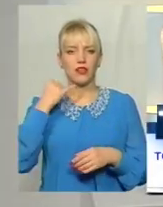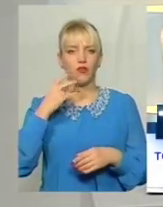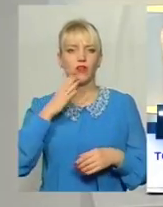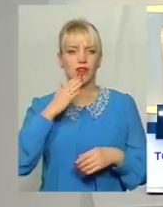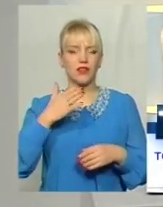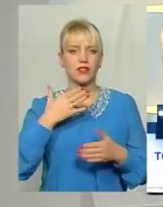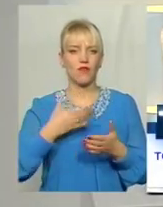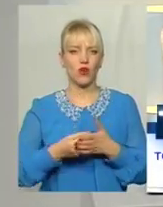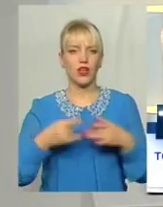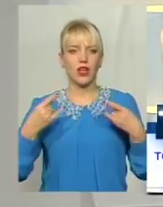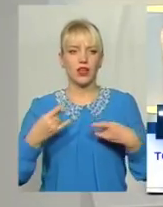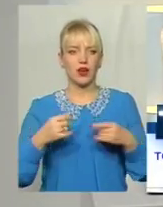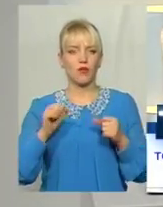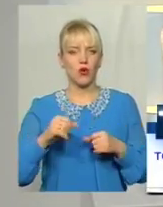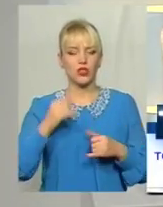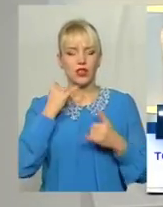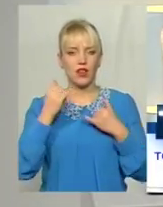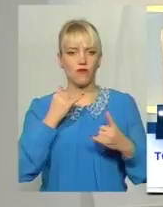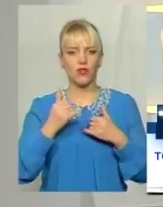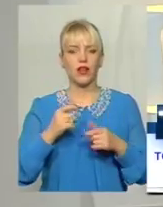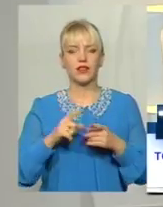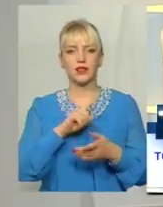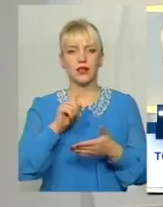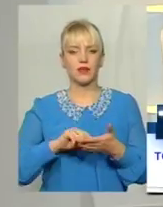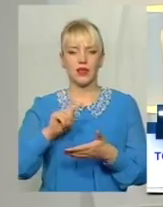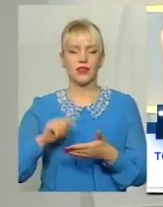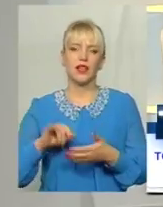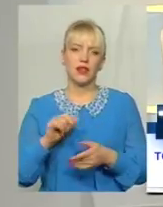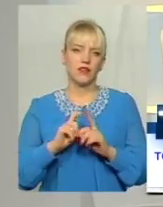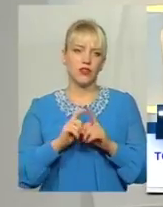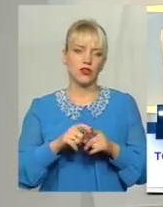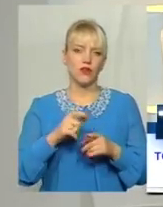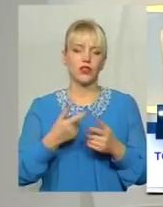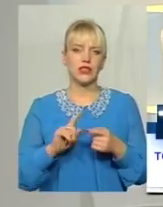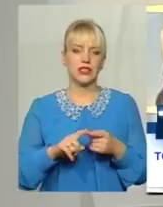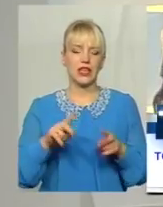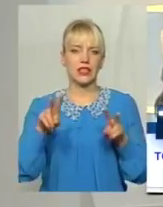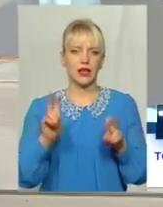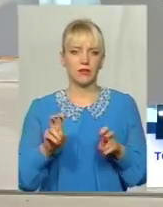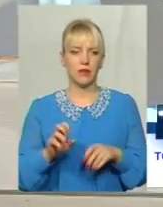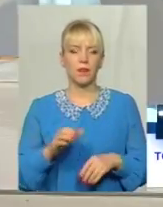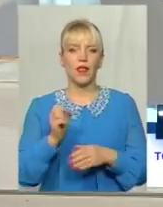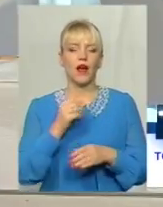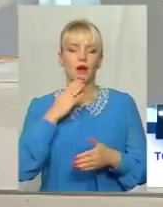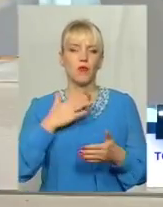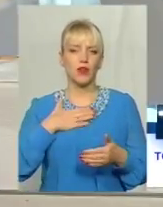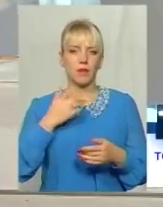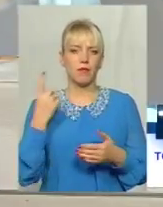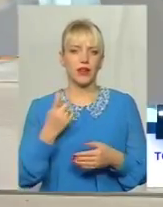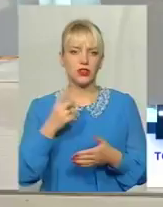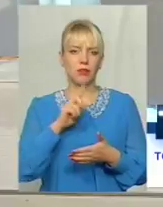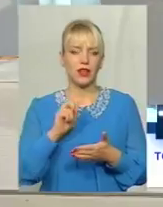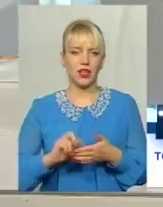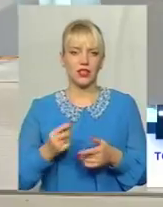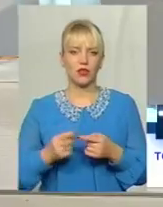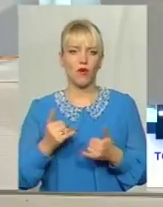екранах, можете телефонувати, ставити свої запитання або ж висловлюватись із зазначеної теми А моє перше питання все